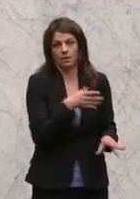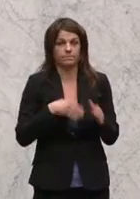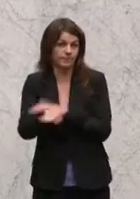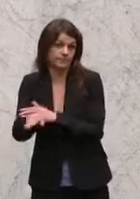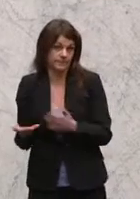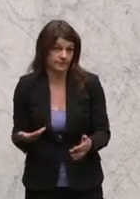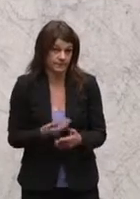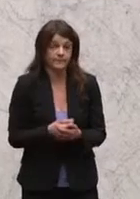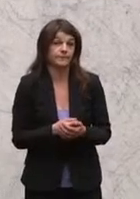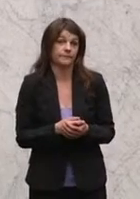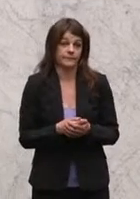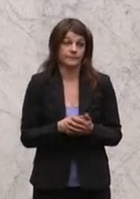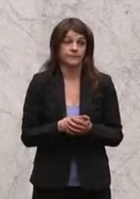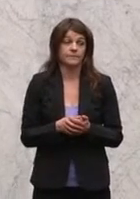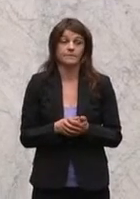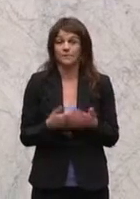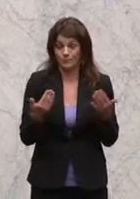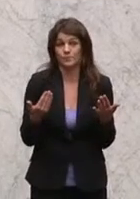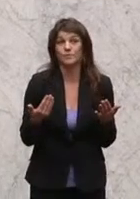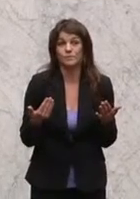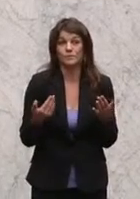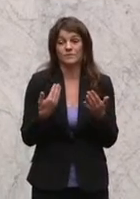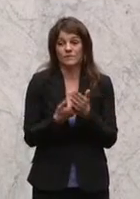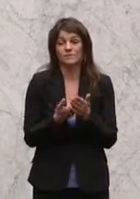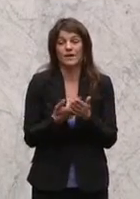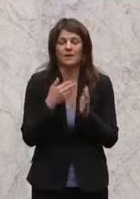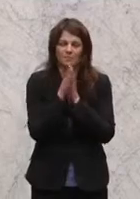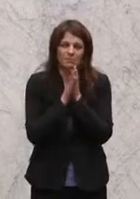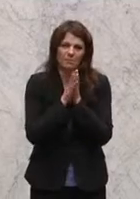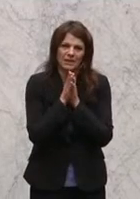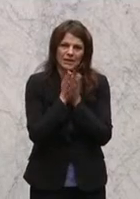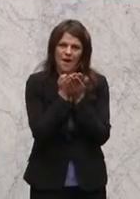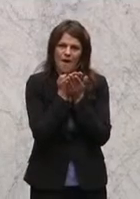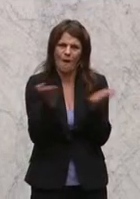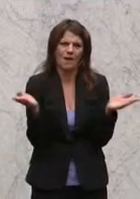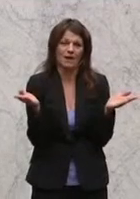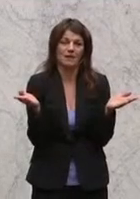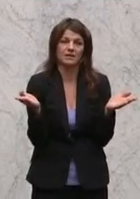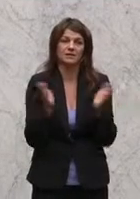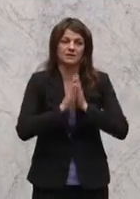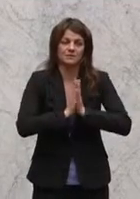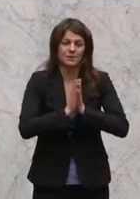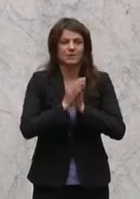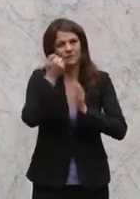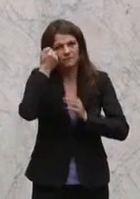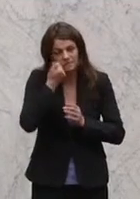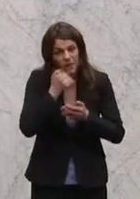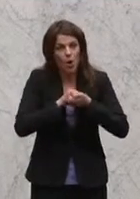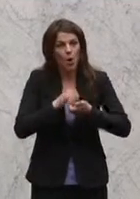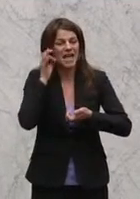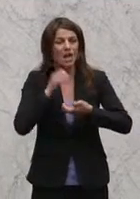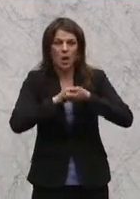damit bitte ich euch alle, werte Kolleginnen und Kollegen,